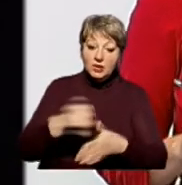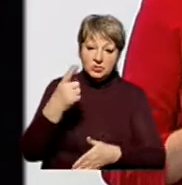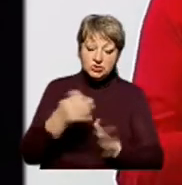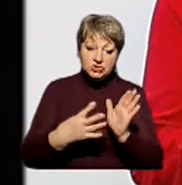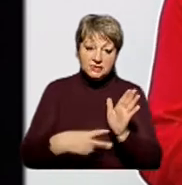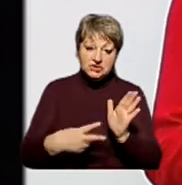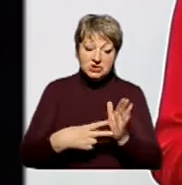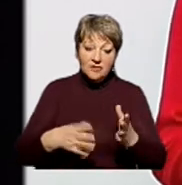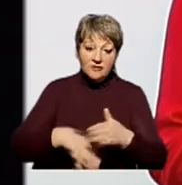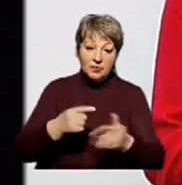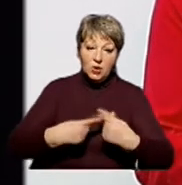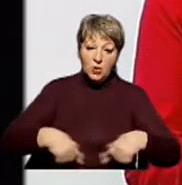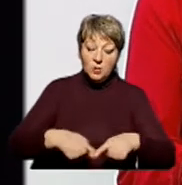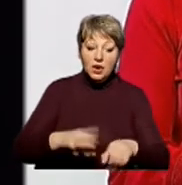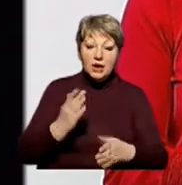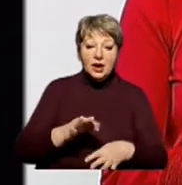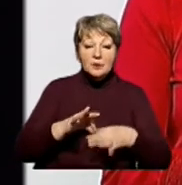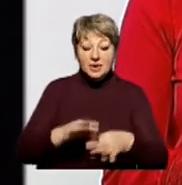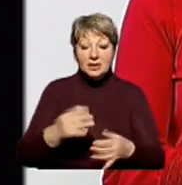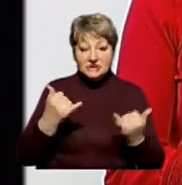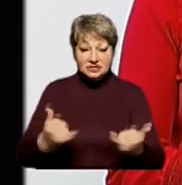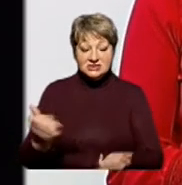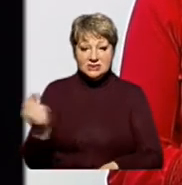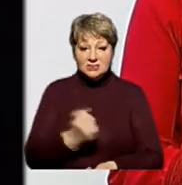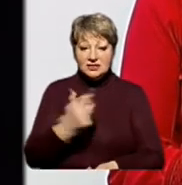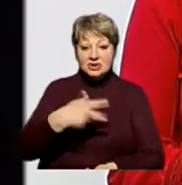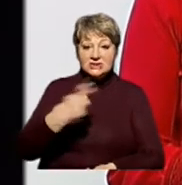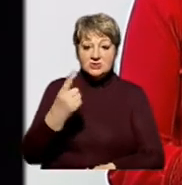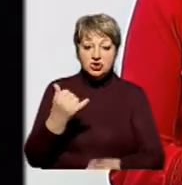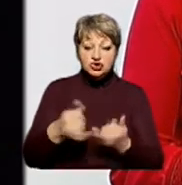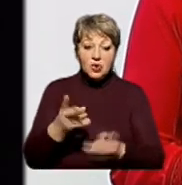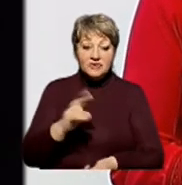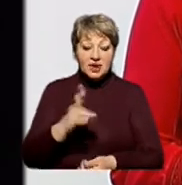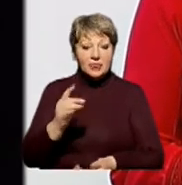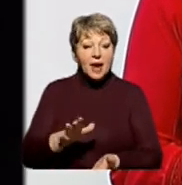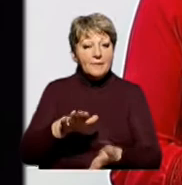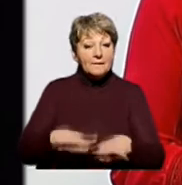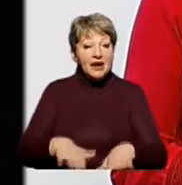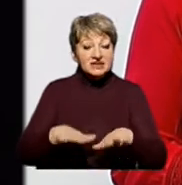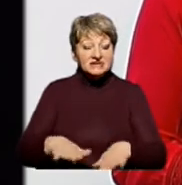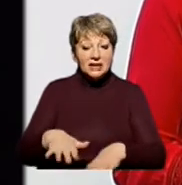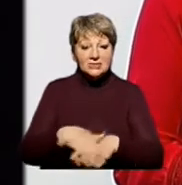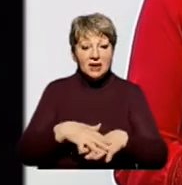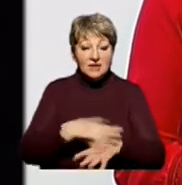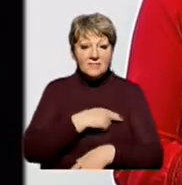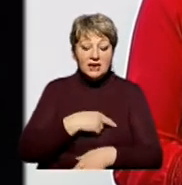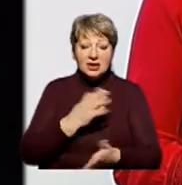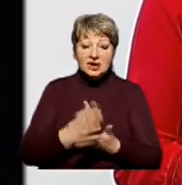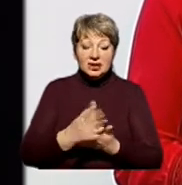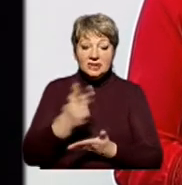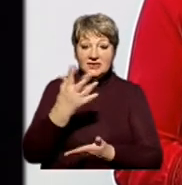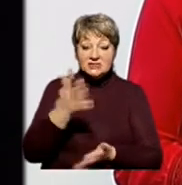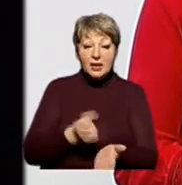-му виборчому округу. Вони відбудуться вже цієї неділі, 31 жовтня. На вакантне місце народного депутата претендують